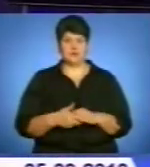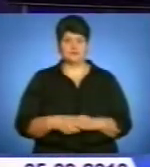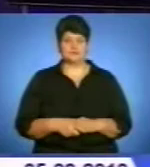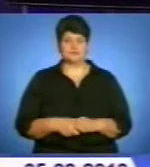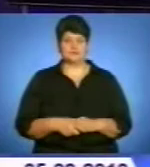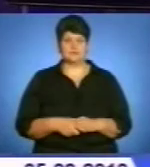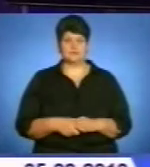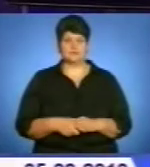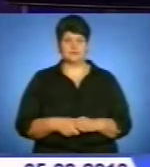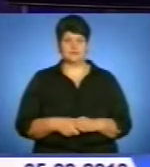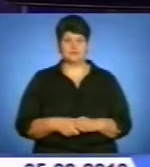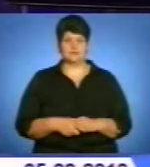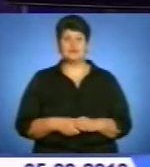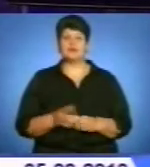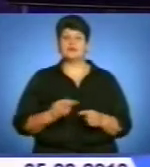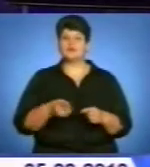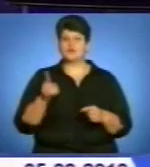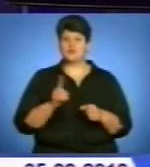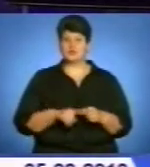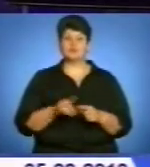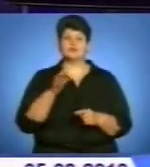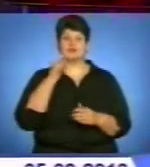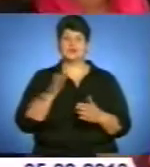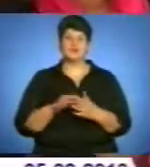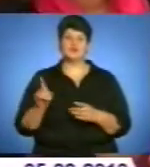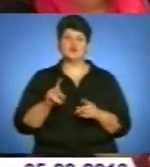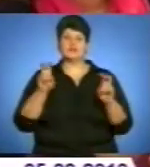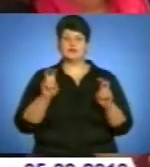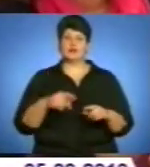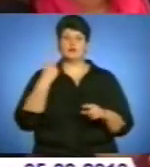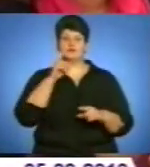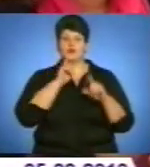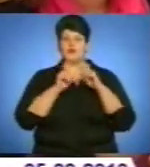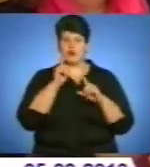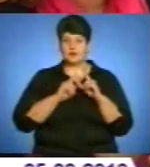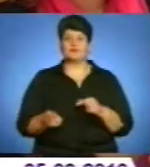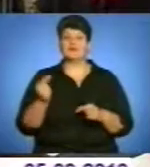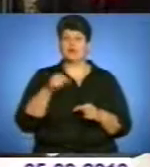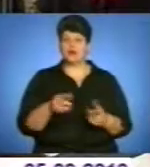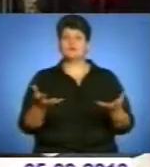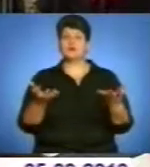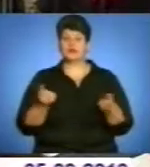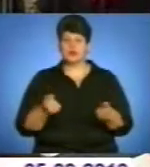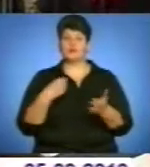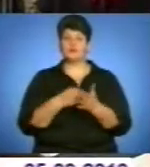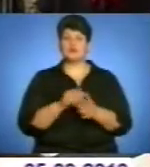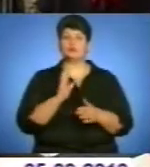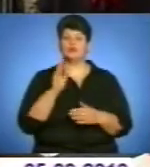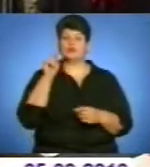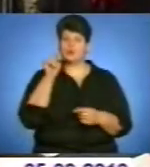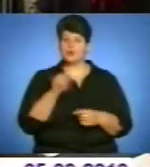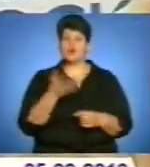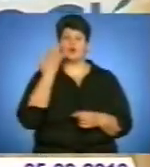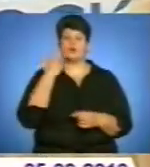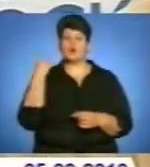Окрім цього, Володимир Стаюра зазначив, що засідання обласної ради і відтак прийняття бюджету відбудеться тоді, коли